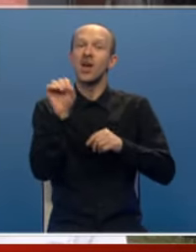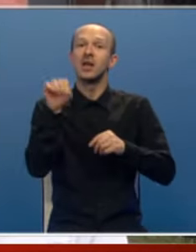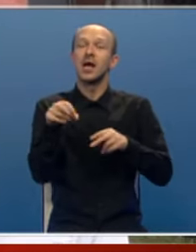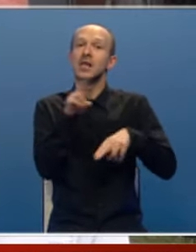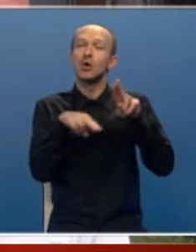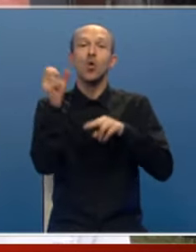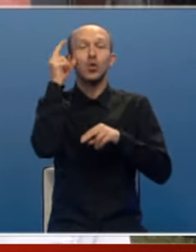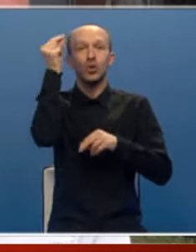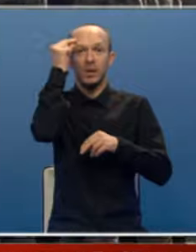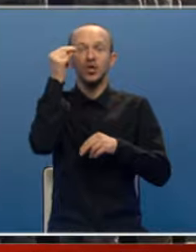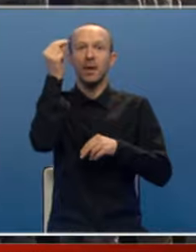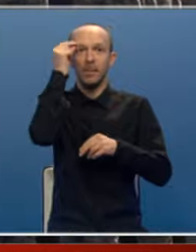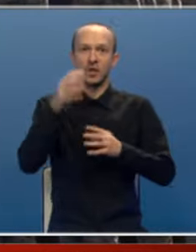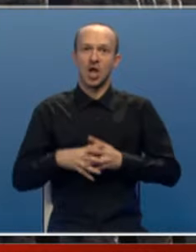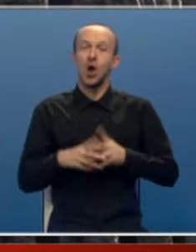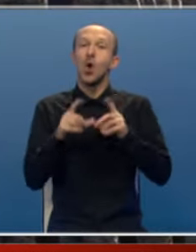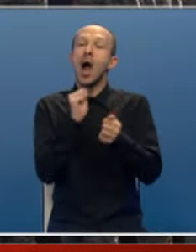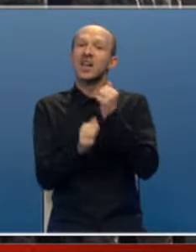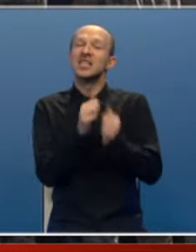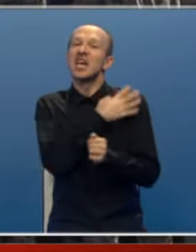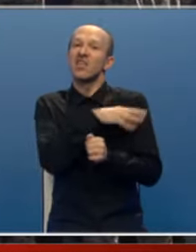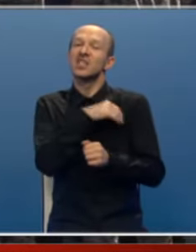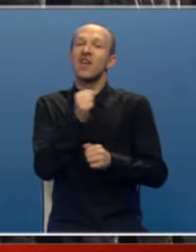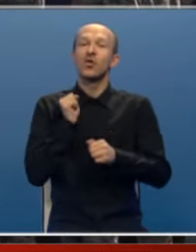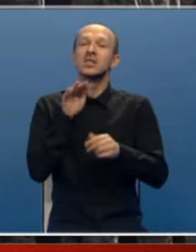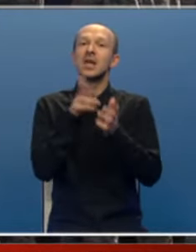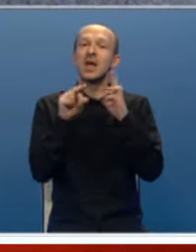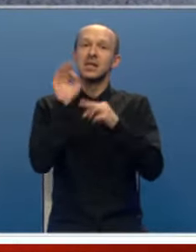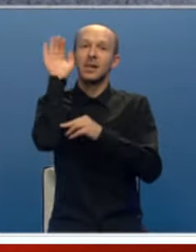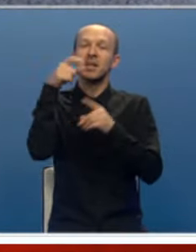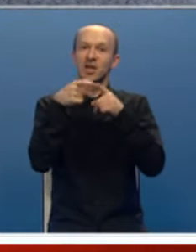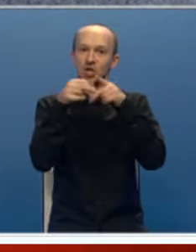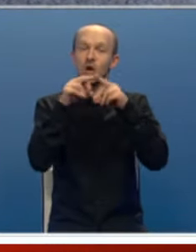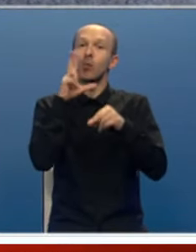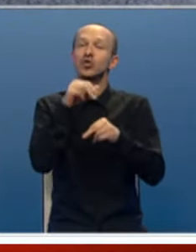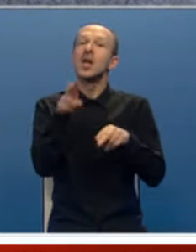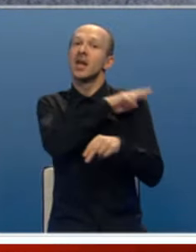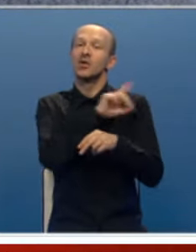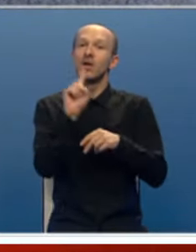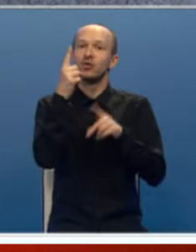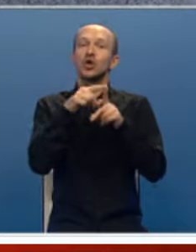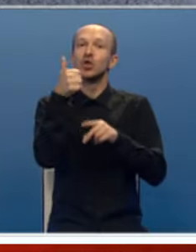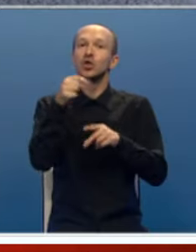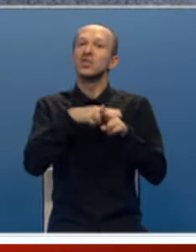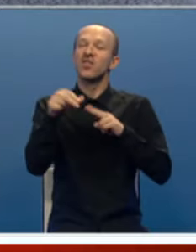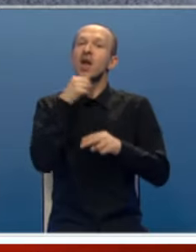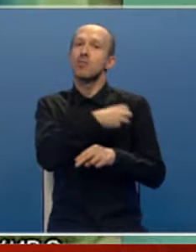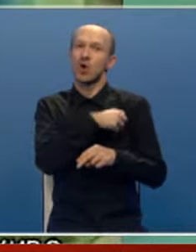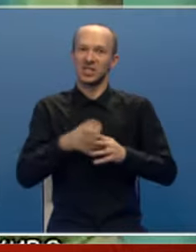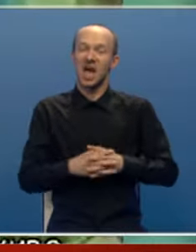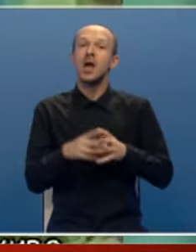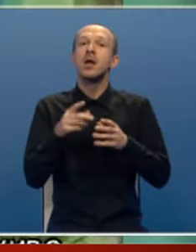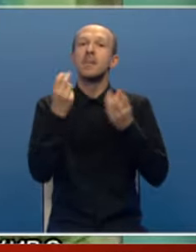negujemo kulturu sećanja pamćenja. U agresiji Hrvatske vojske na zapadnokrajiške opštine ranjeno je više od stotinu civila i boraca.